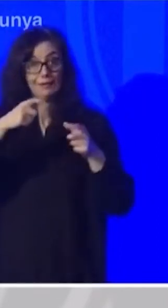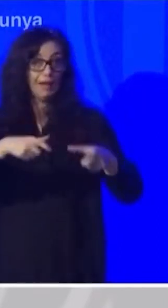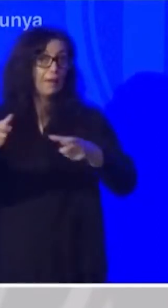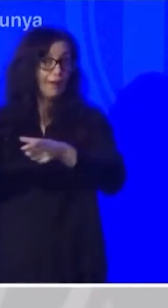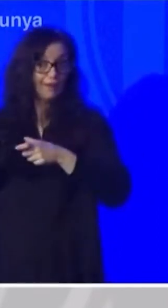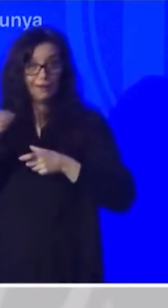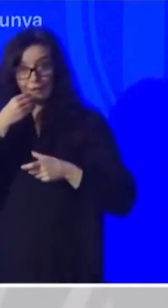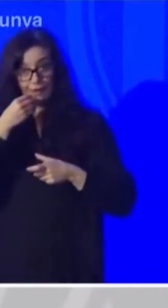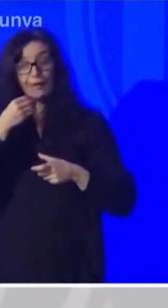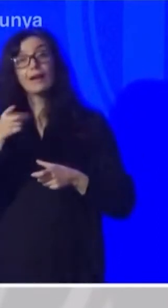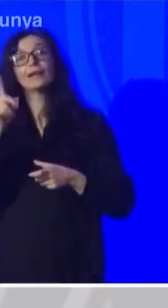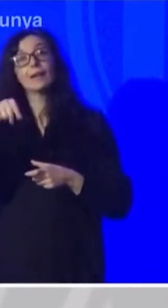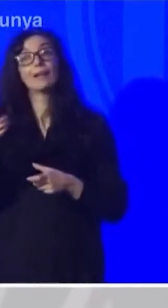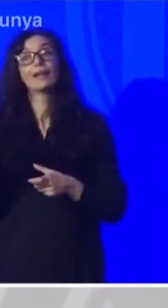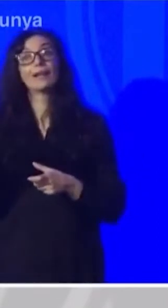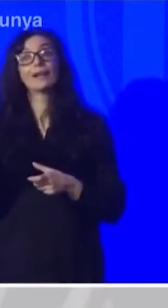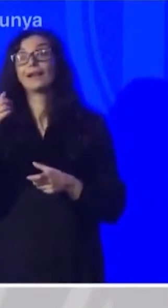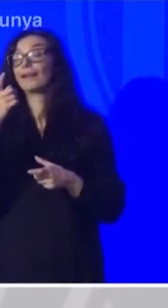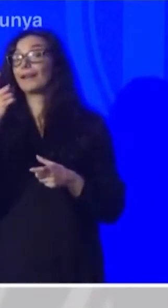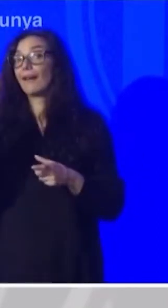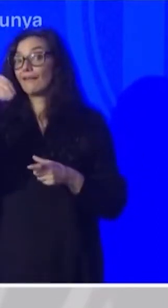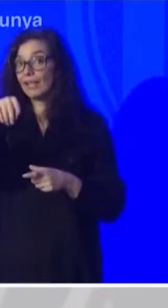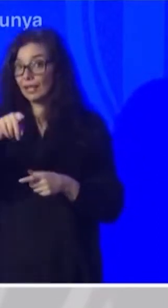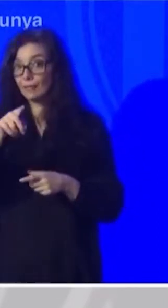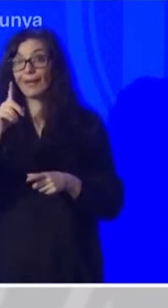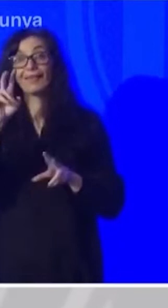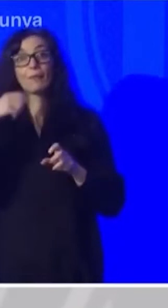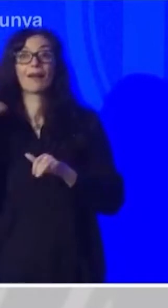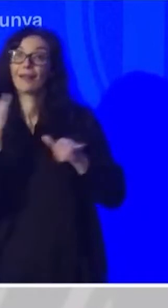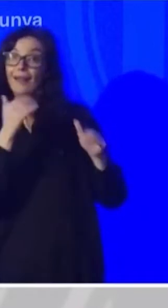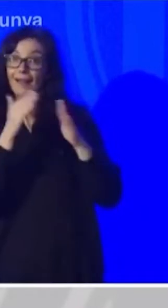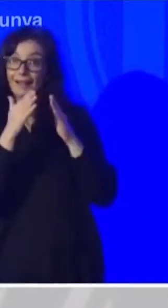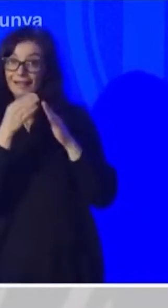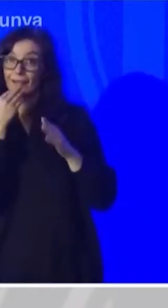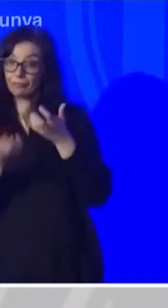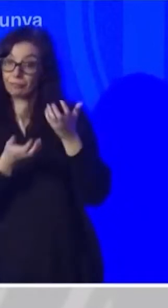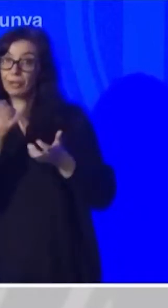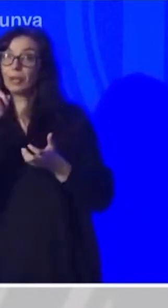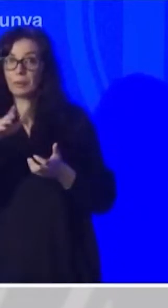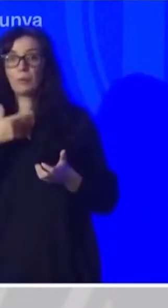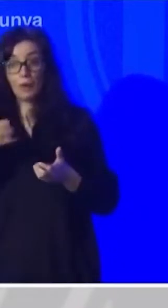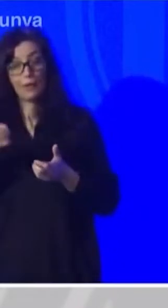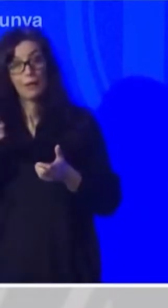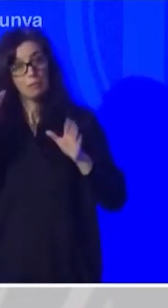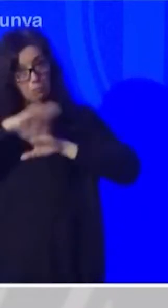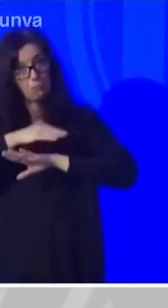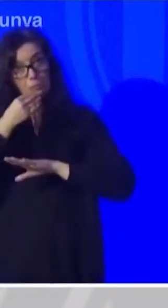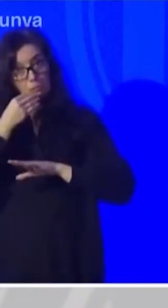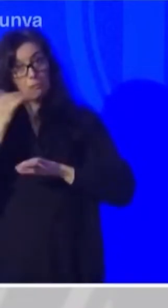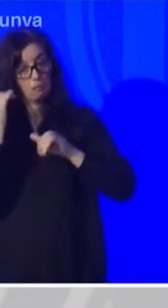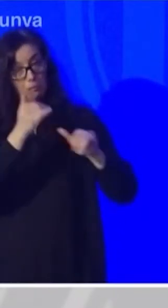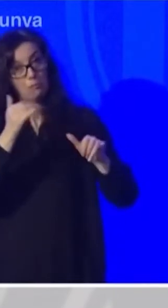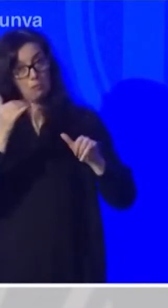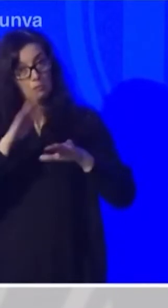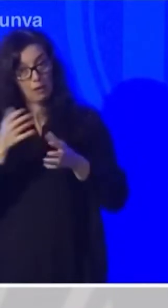Cal afegir que aquells establiments que facin menjar per emportar també poden servir sopars en aquesta modalitat de menjar per